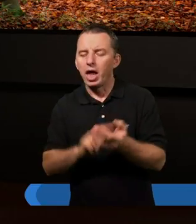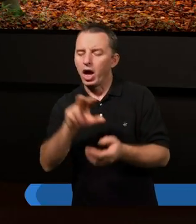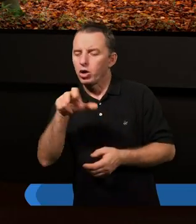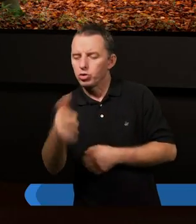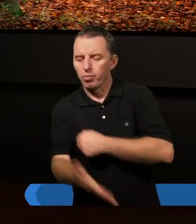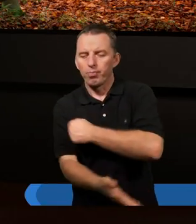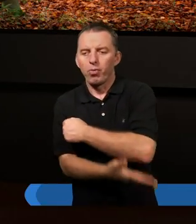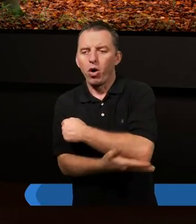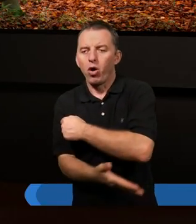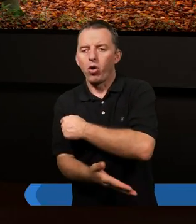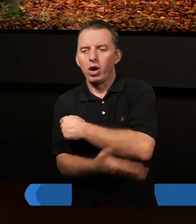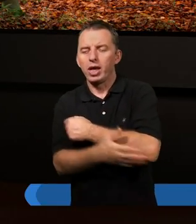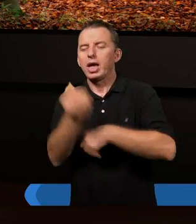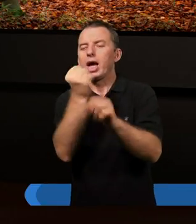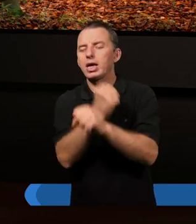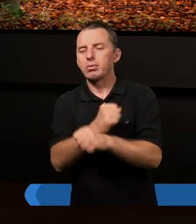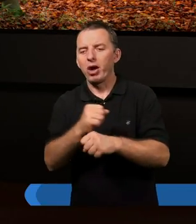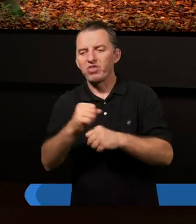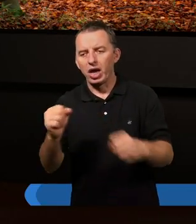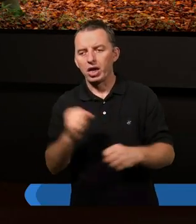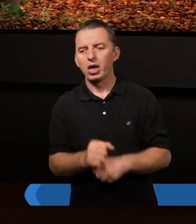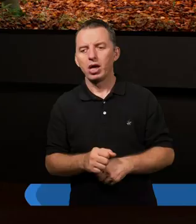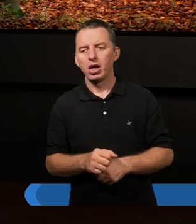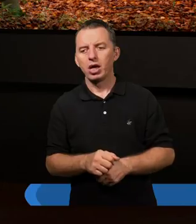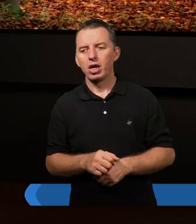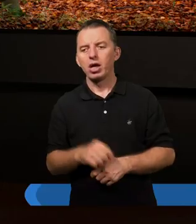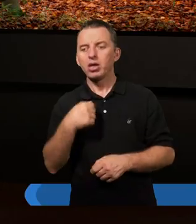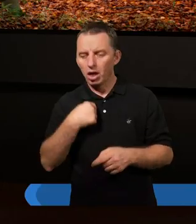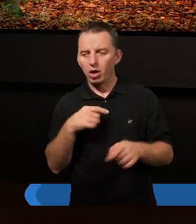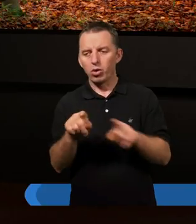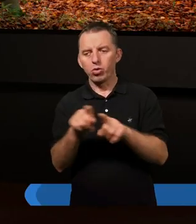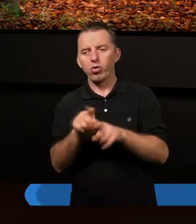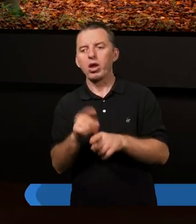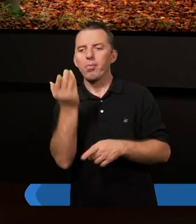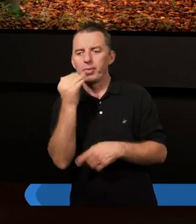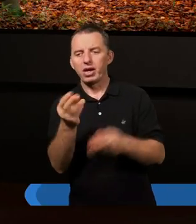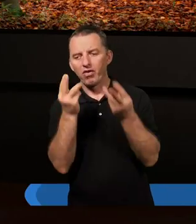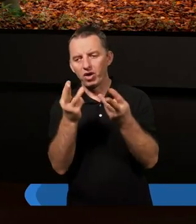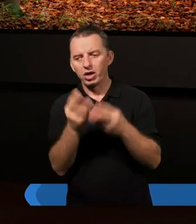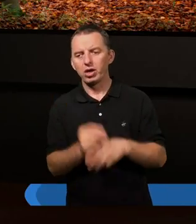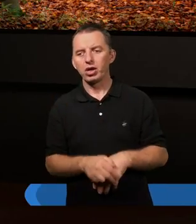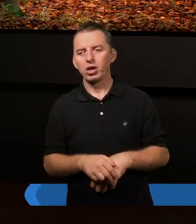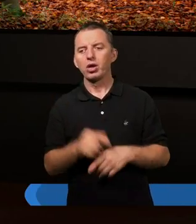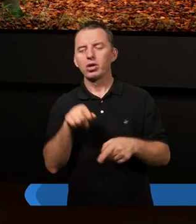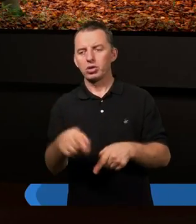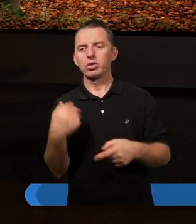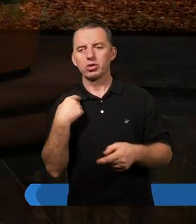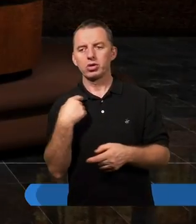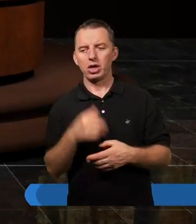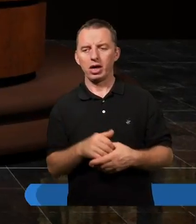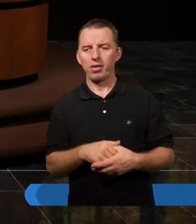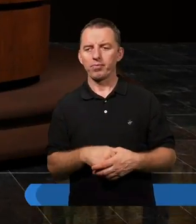polega zbawienie. No a to jest również bardzo ważne dzisiaj dla nas.